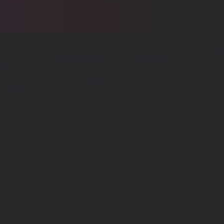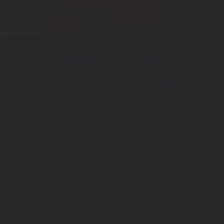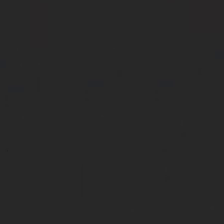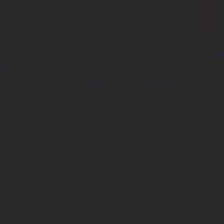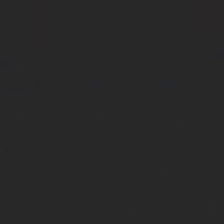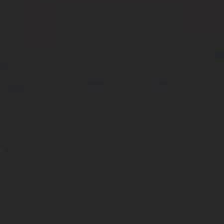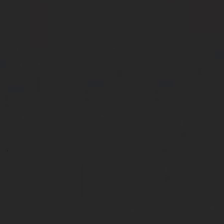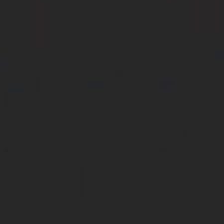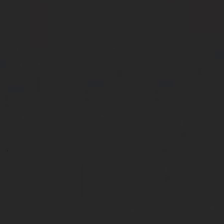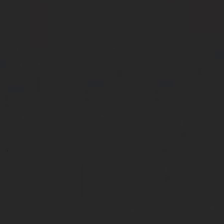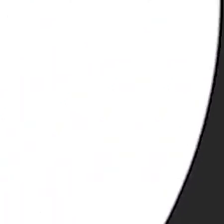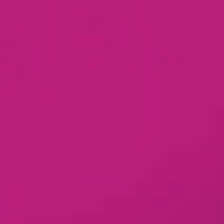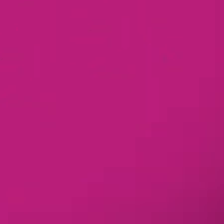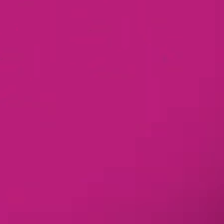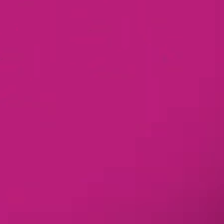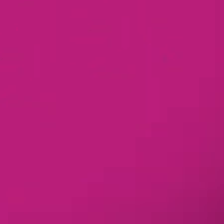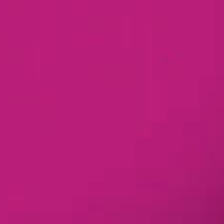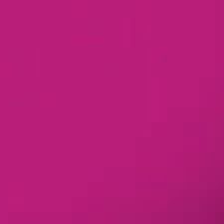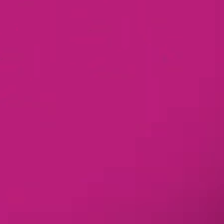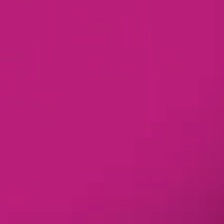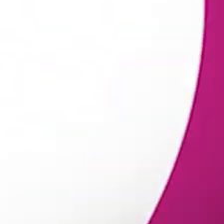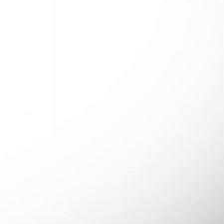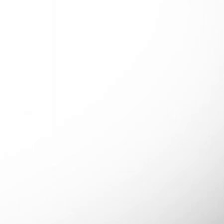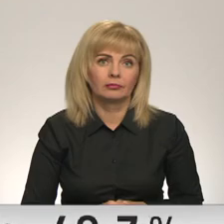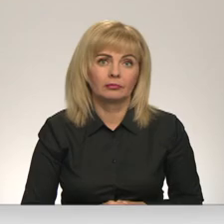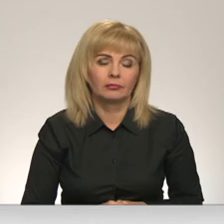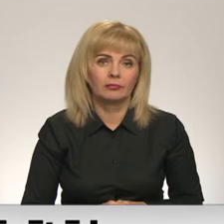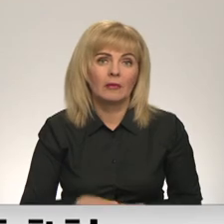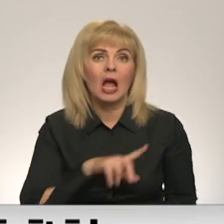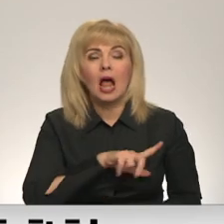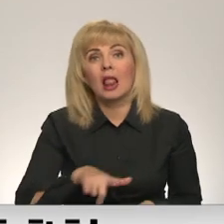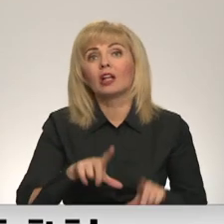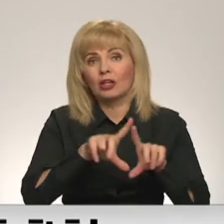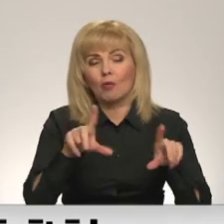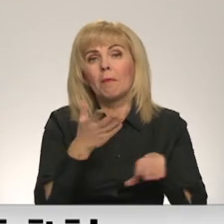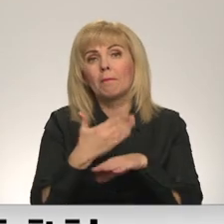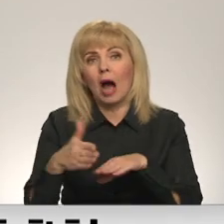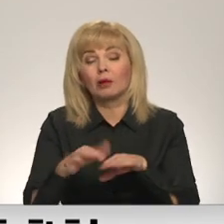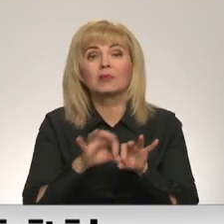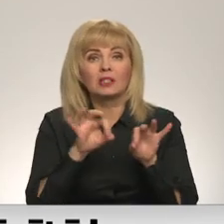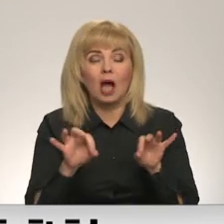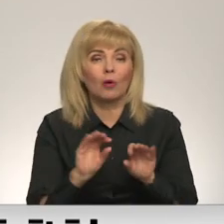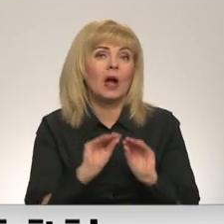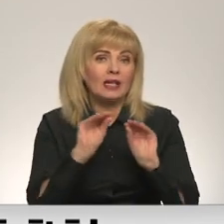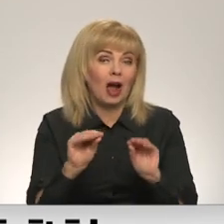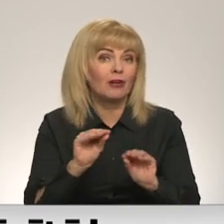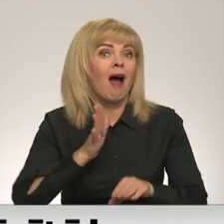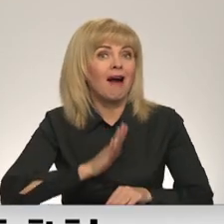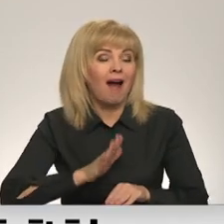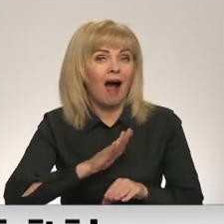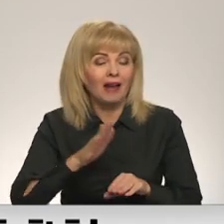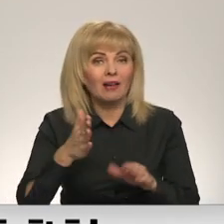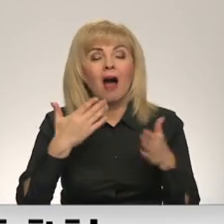Re! Viss ēters ir te! Latvijas skolās pakāpeniski sāk ierīkot ilgi gaidītos